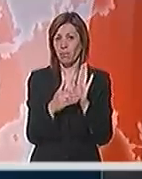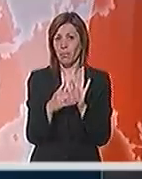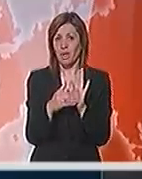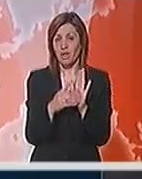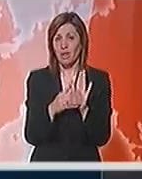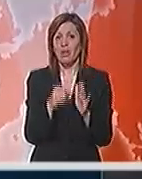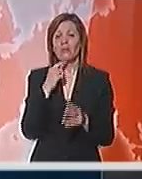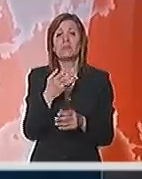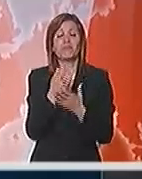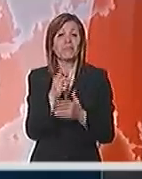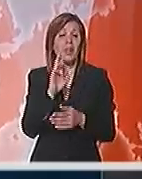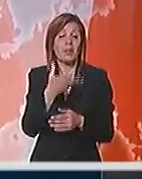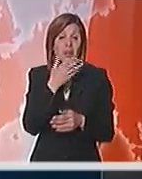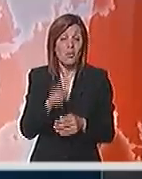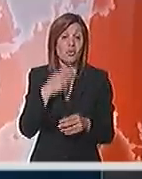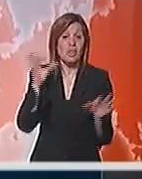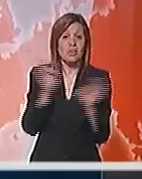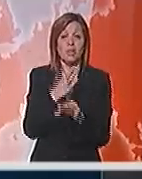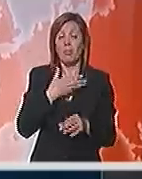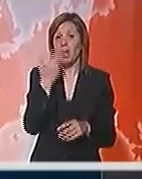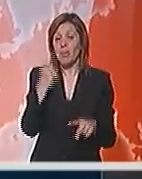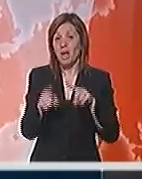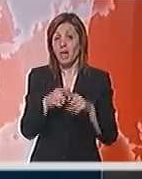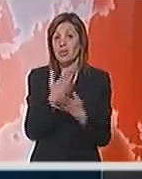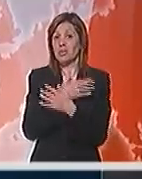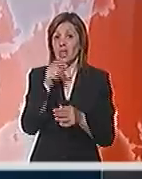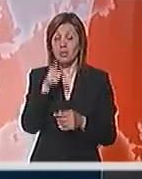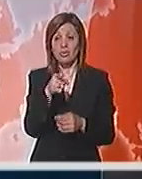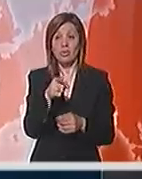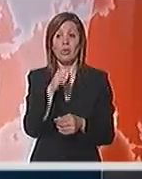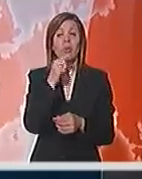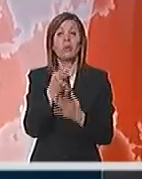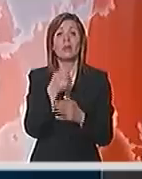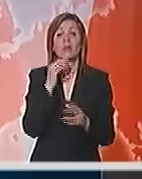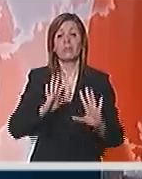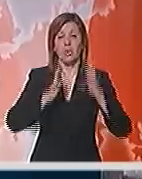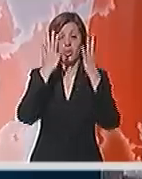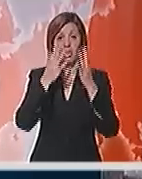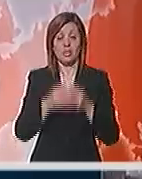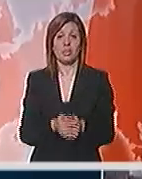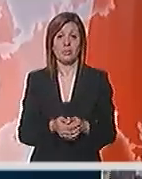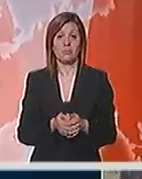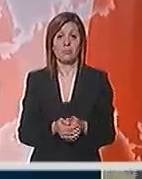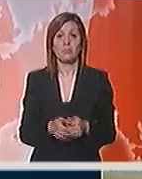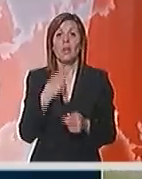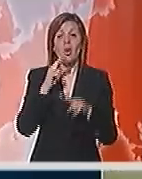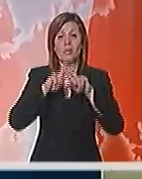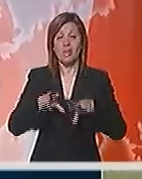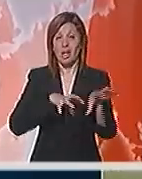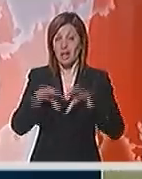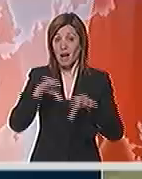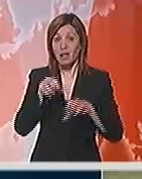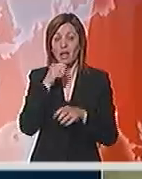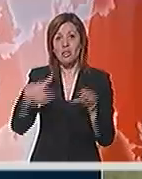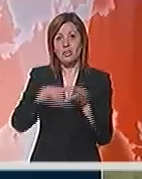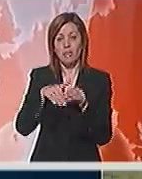kamo lepe sreće da nemamo razloga za to i za tim protestima. A ostatak radničke klasi i